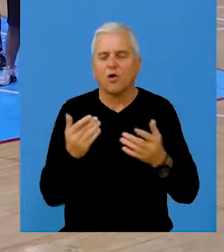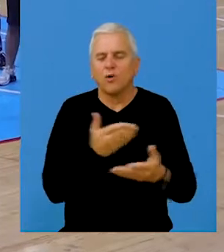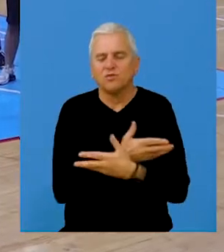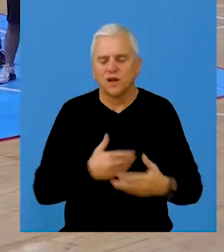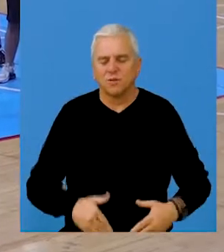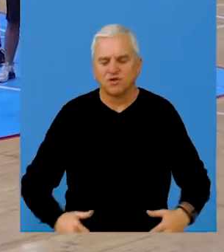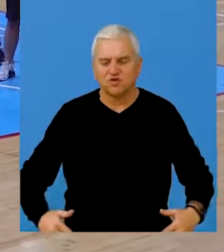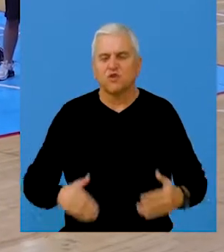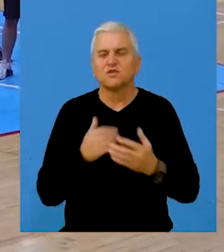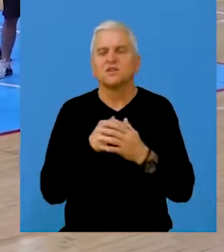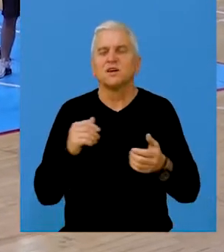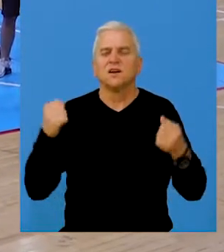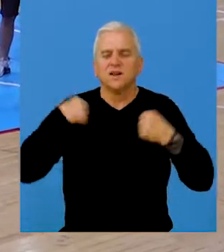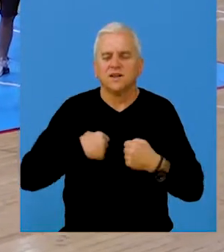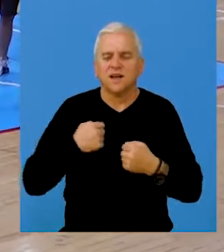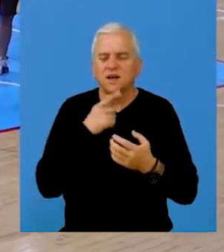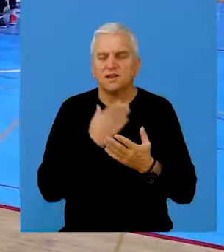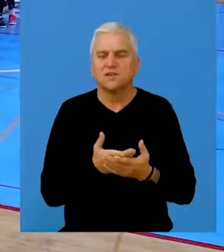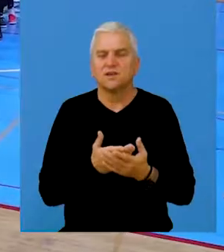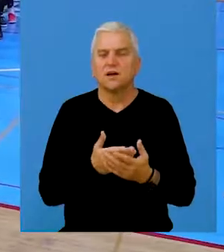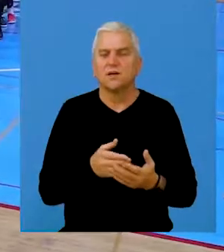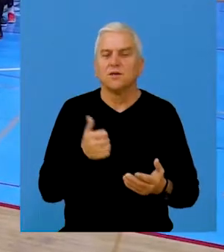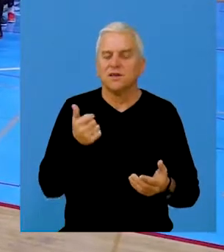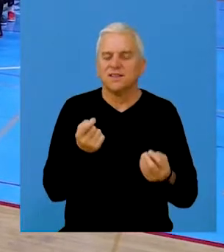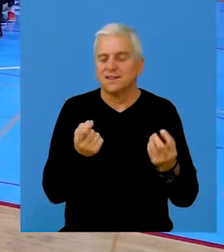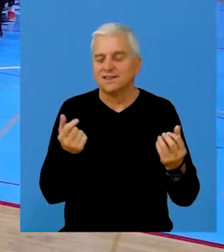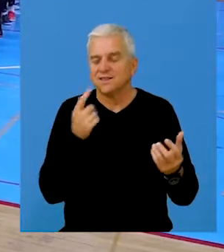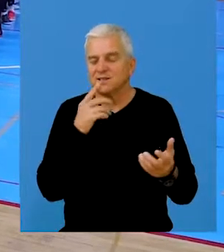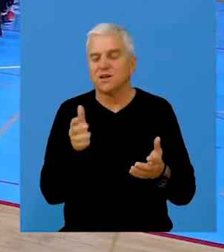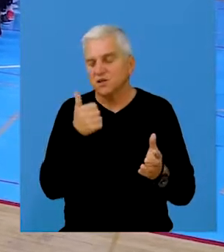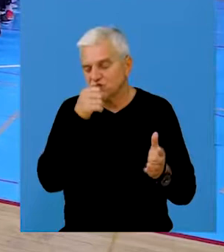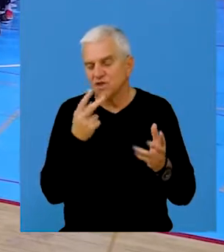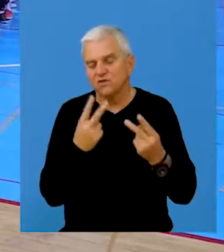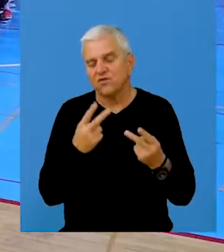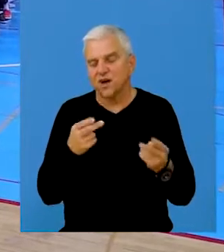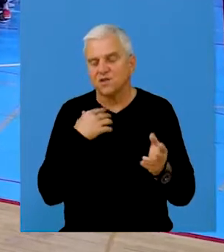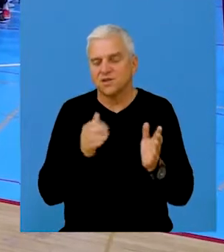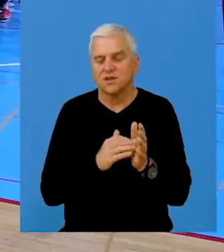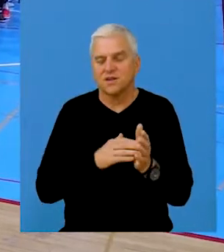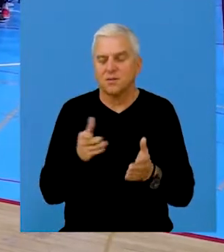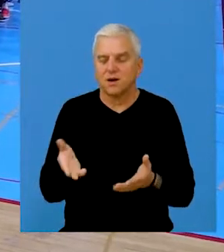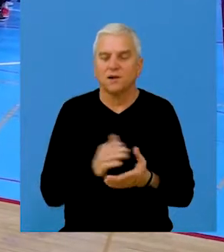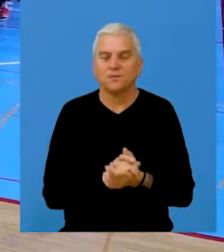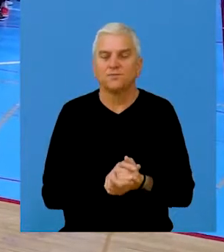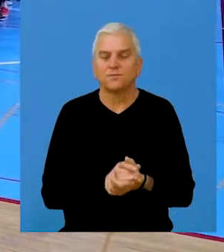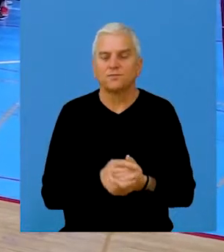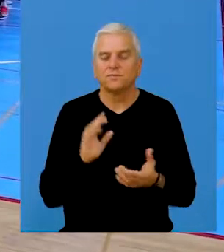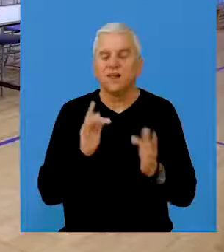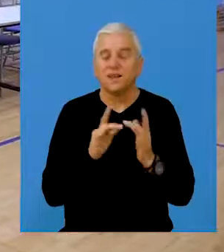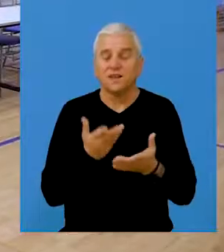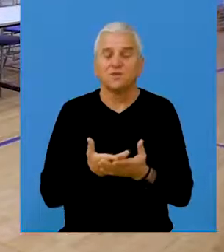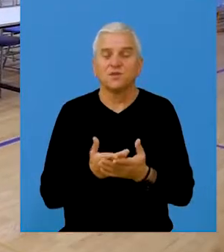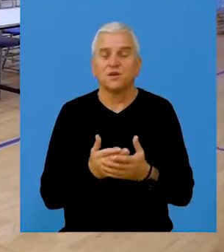komplet dress shorts, ruksake i još neke sitnice koje nam trebaju za